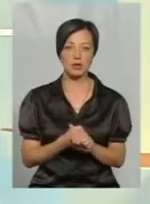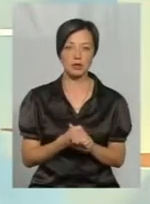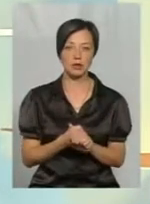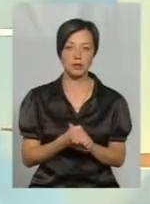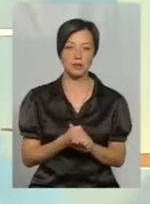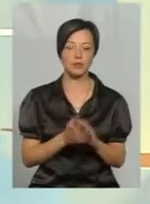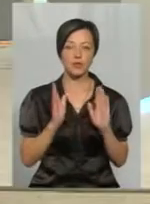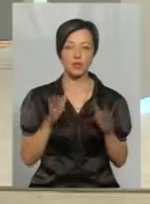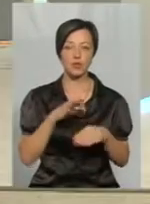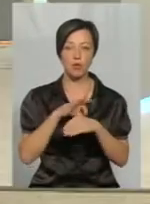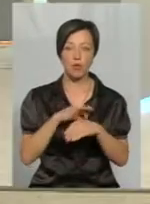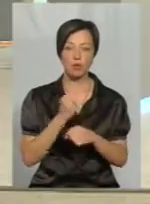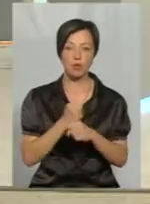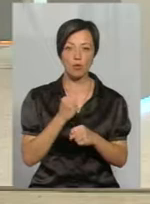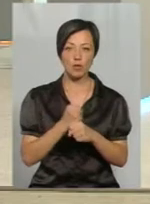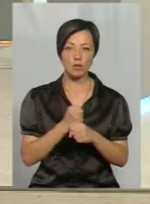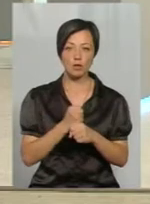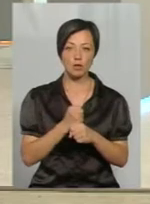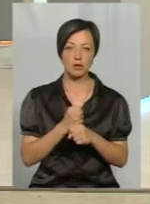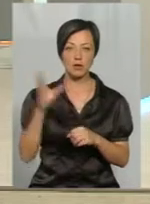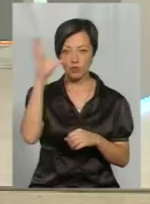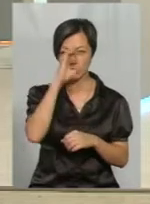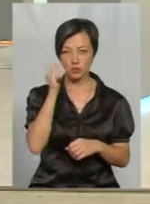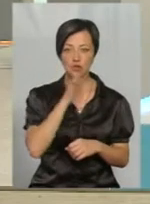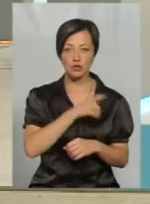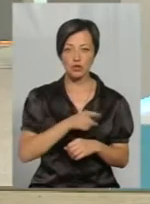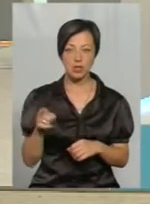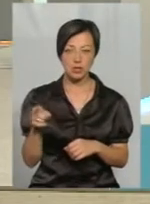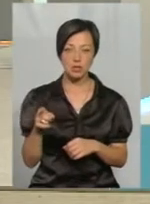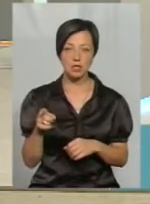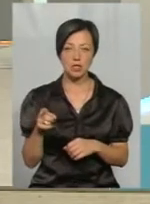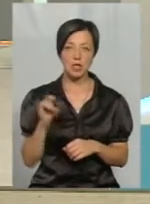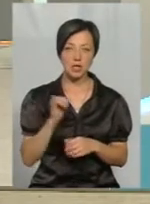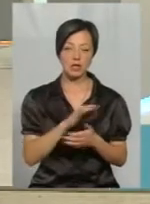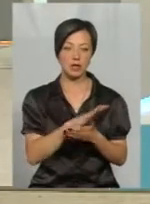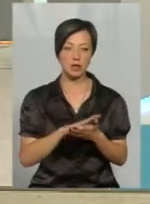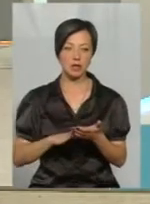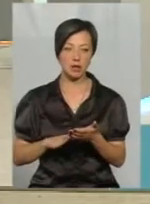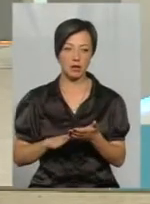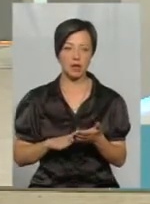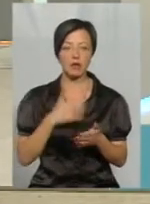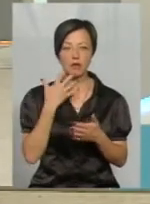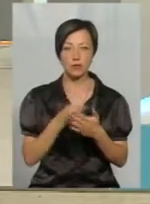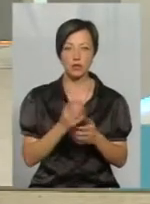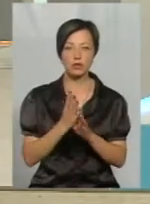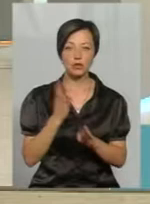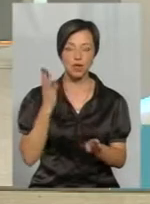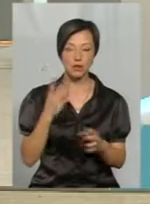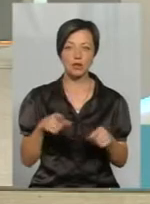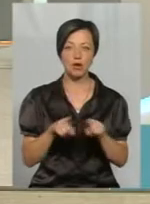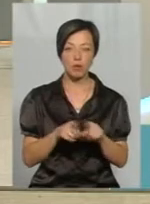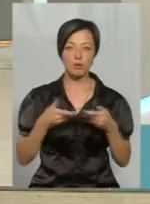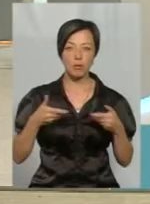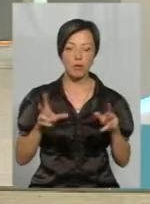будуть проводитись роботи в нічний час і так далі. В свою чергу пасічники також